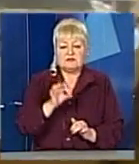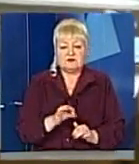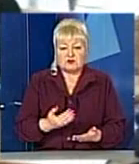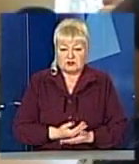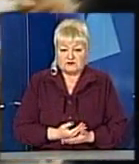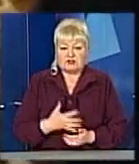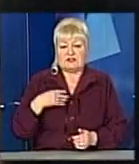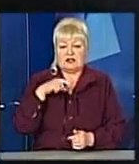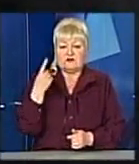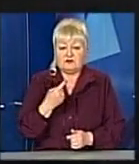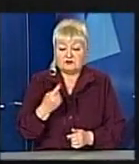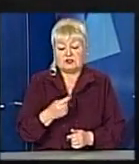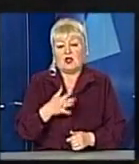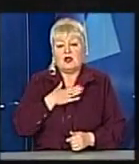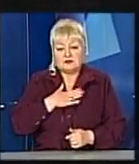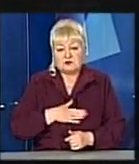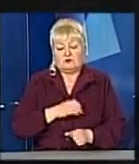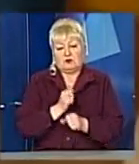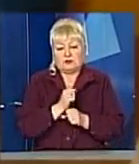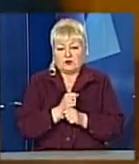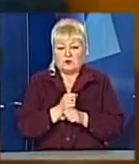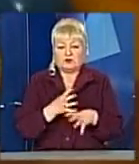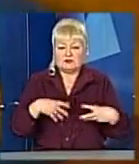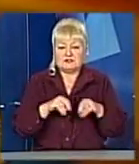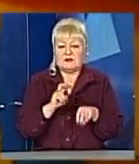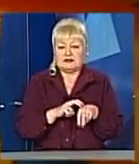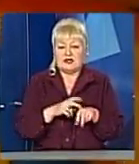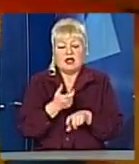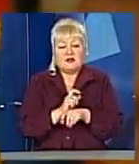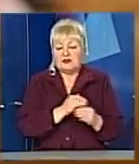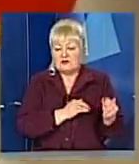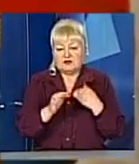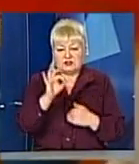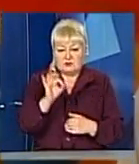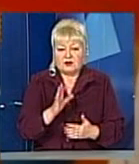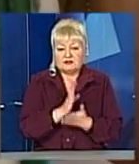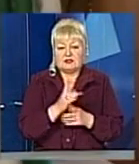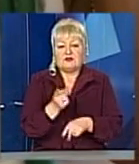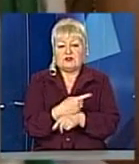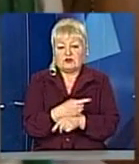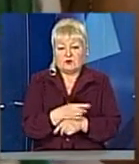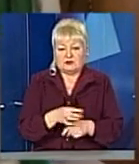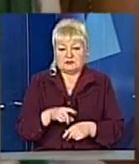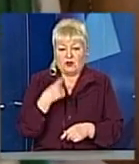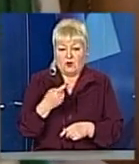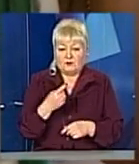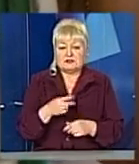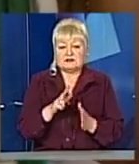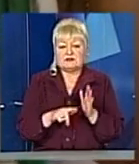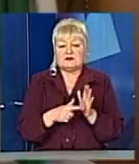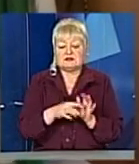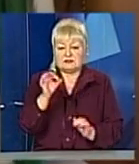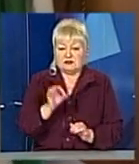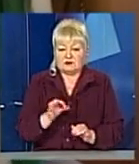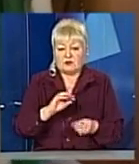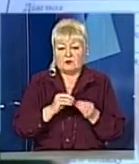Львівщини задоволені роботою сімейних лікарів. Найвищим цей показник є в Тернопільській області – 87%. Проблемною для